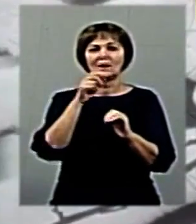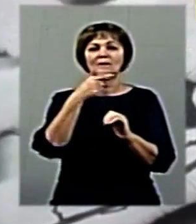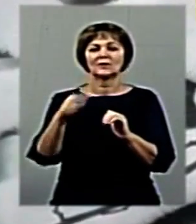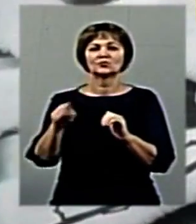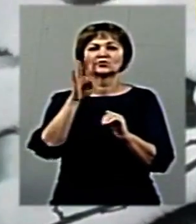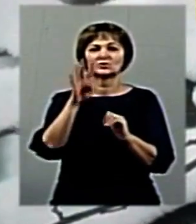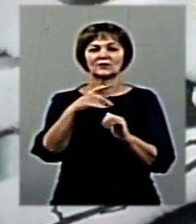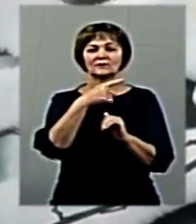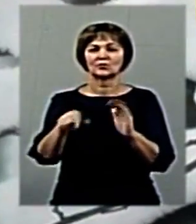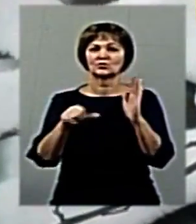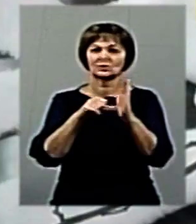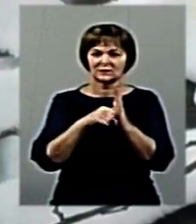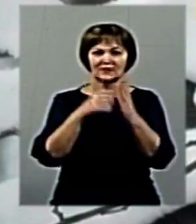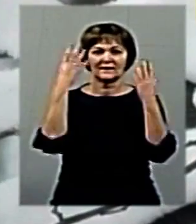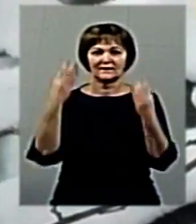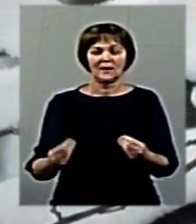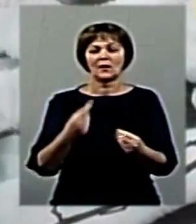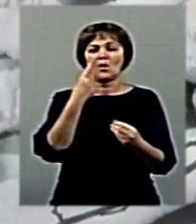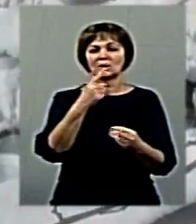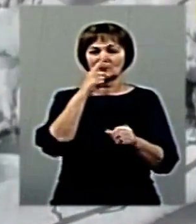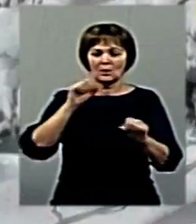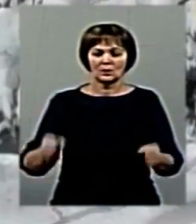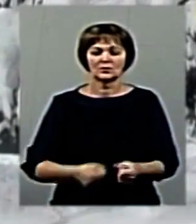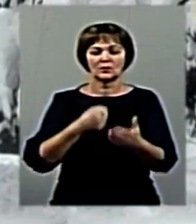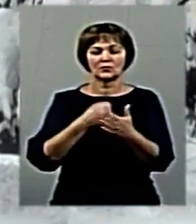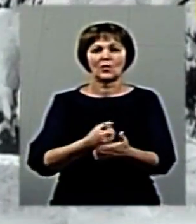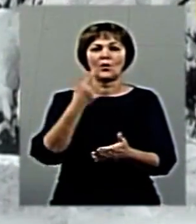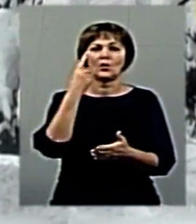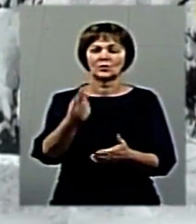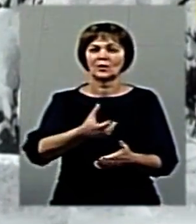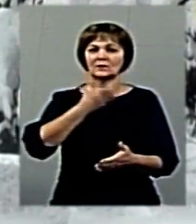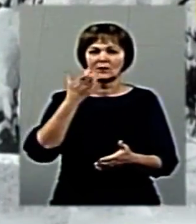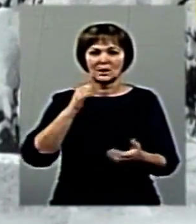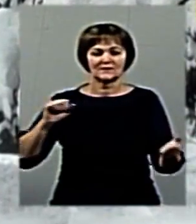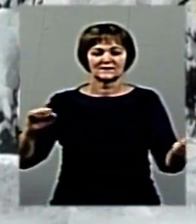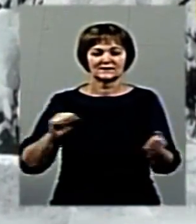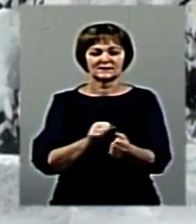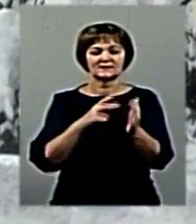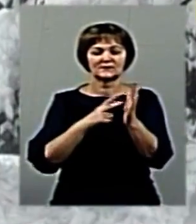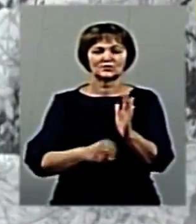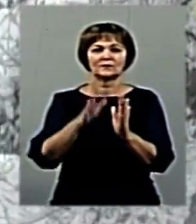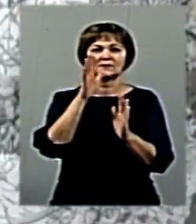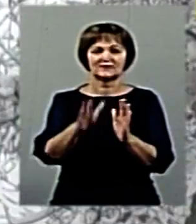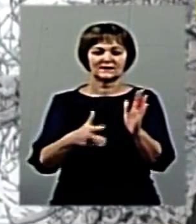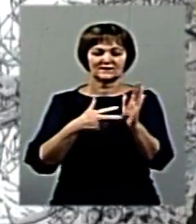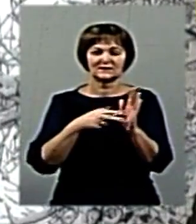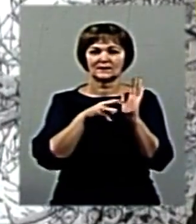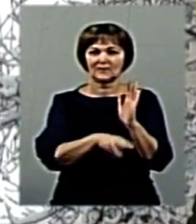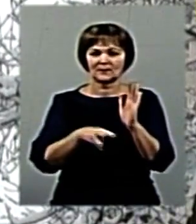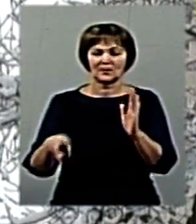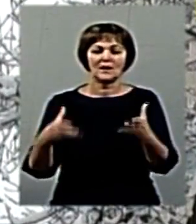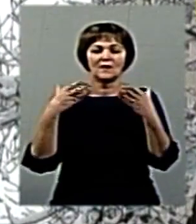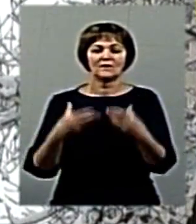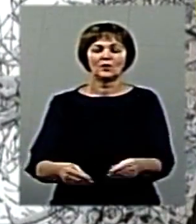мінус 4, мінус 6. Вдень від 1 градусу морозу до 1 градусу тепла. Атмосферний тиск 758 міліметрів.